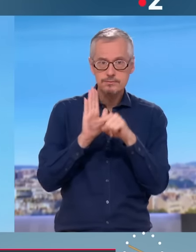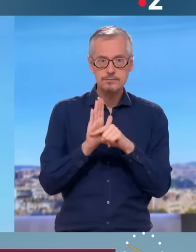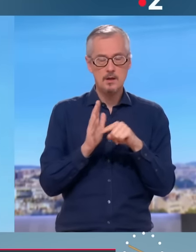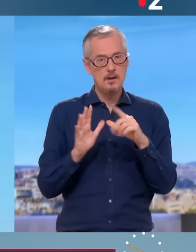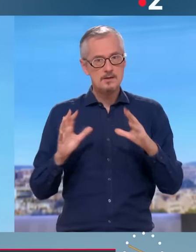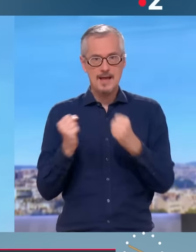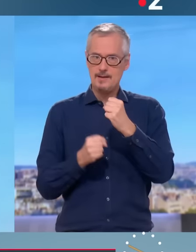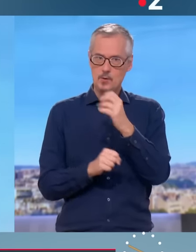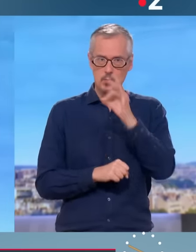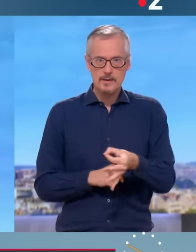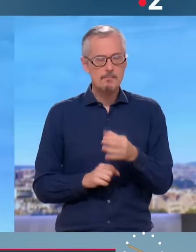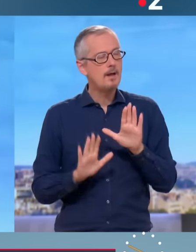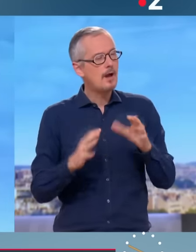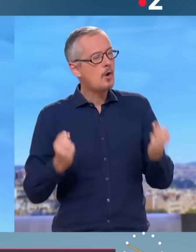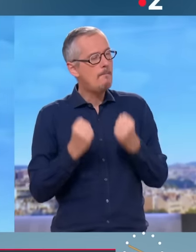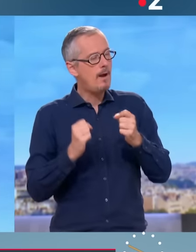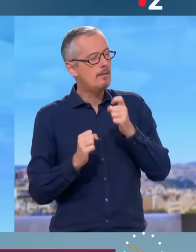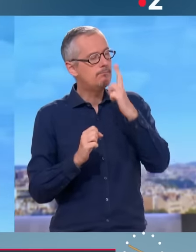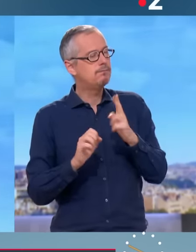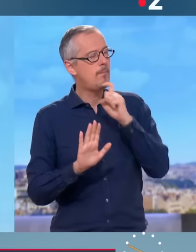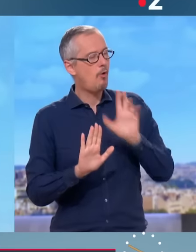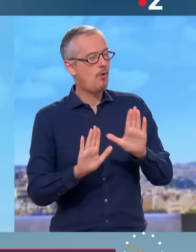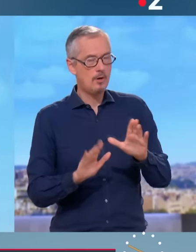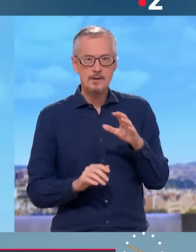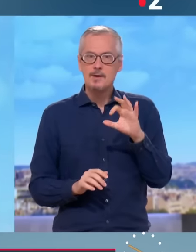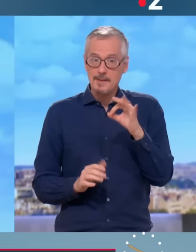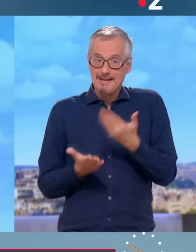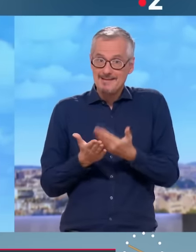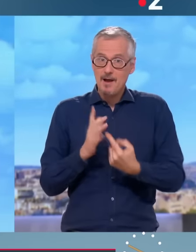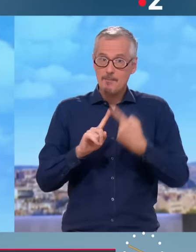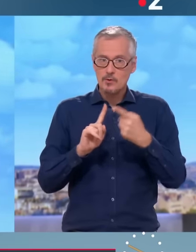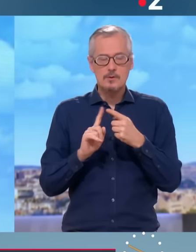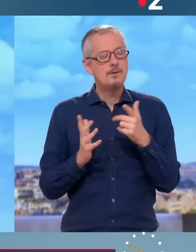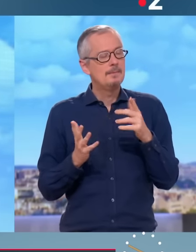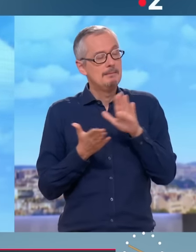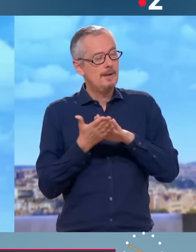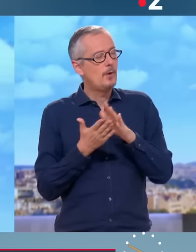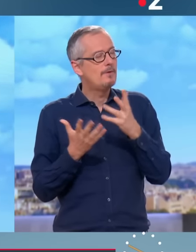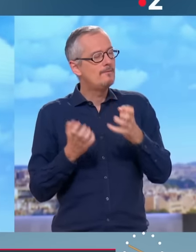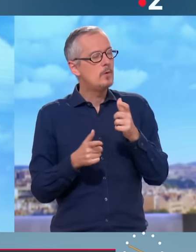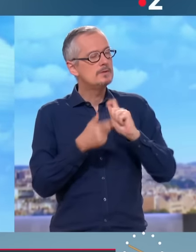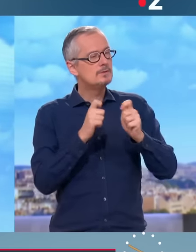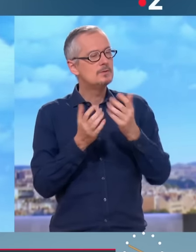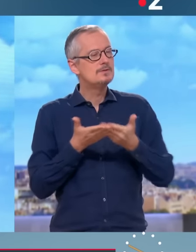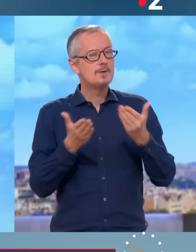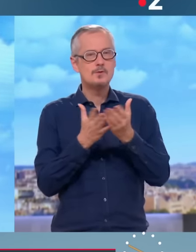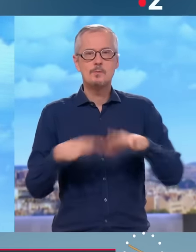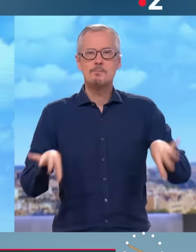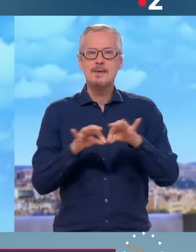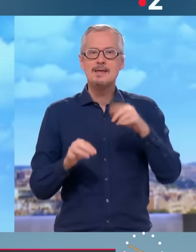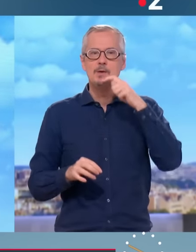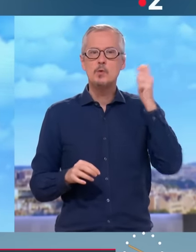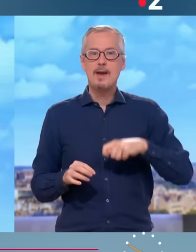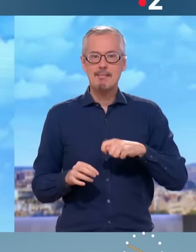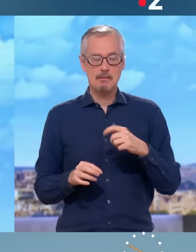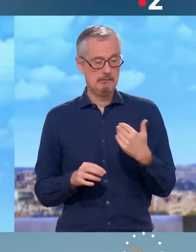services publics La pas encore commencé. C'est ça la question. C'est important qu'on se dise quelques mots de la situation en Ukraine. Dans son dernier, Nicolas Sarkozy va